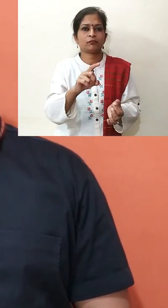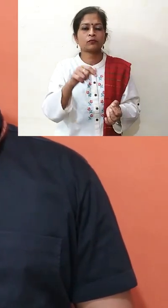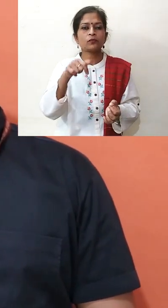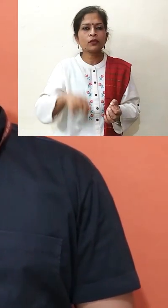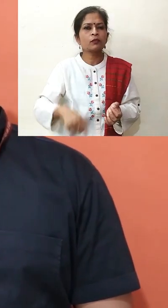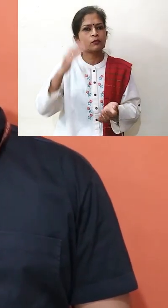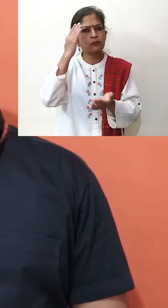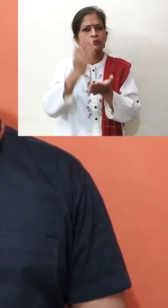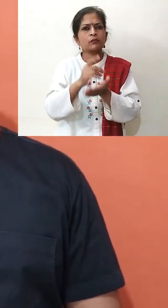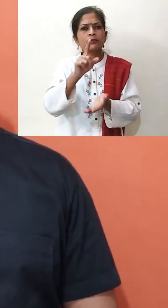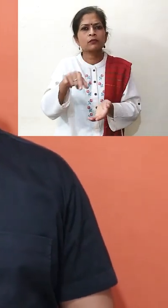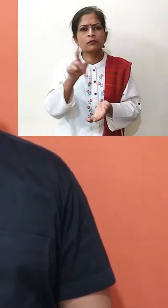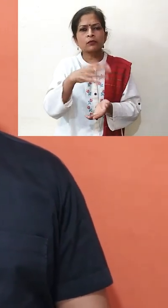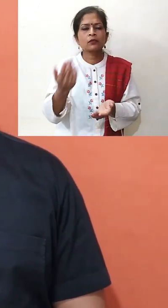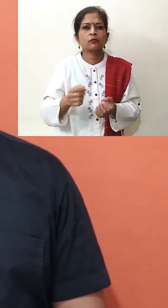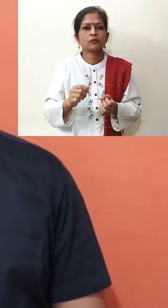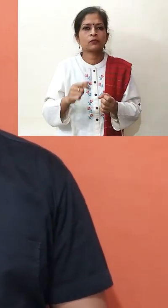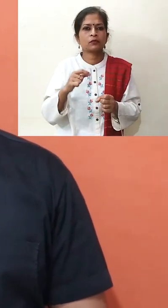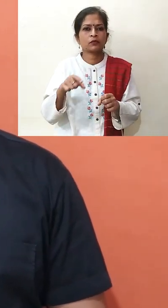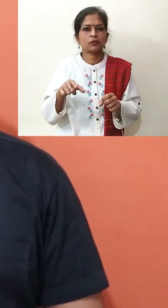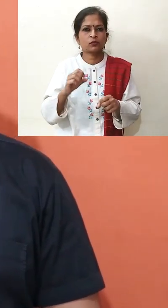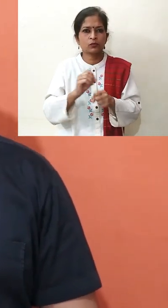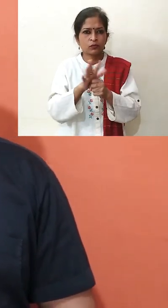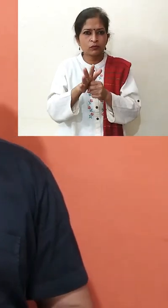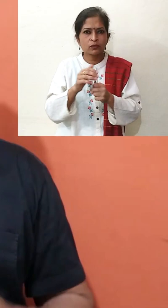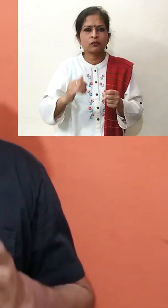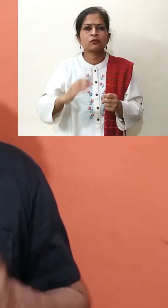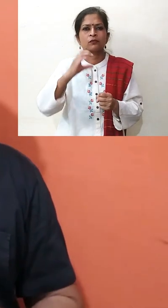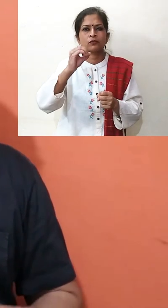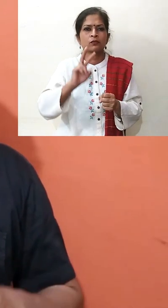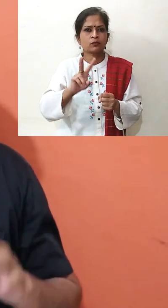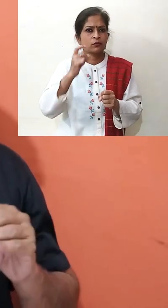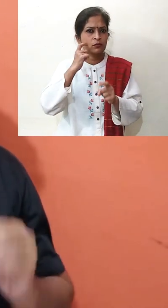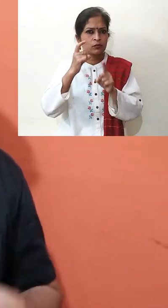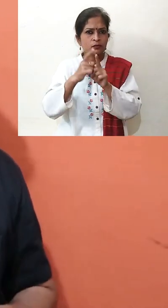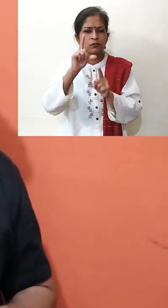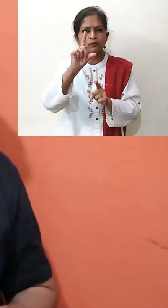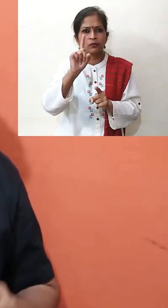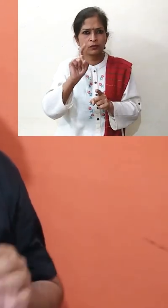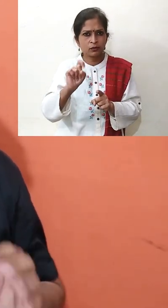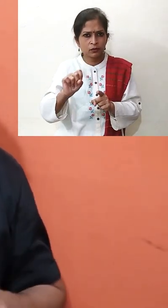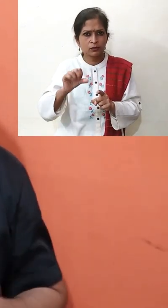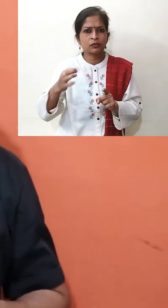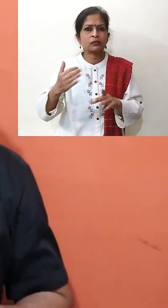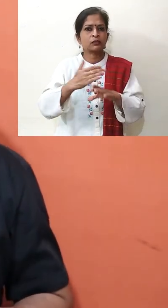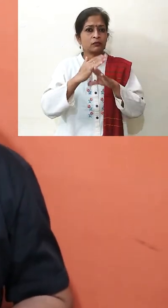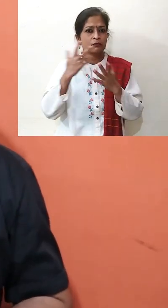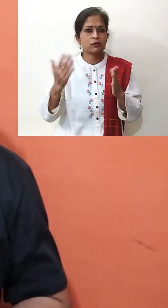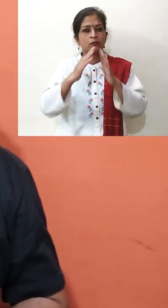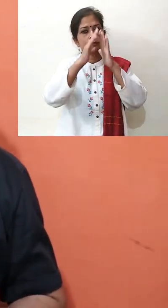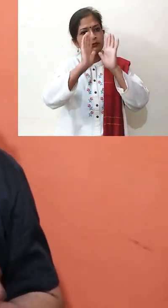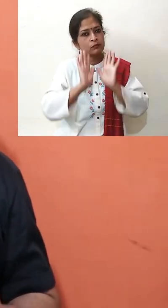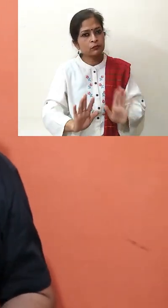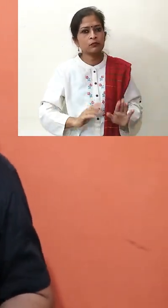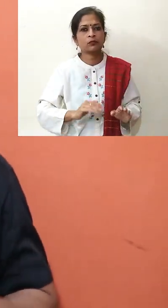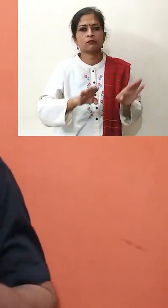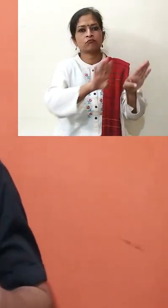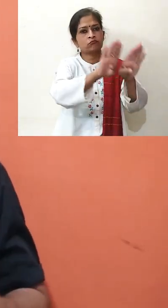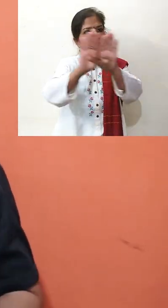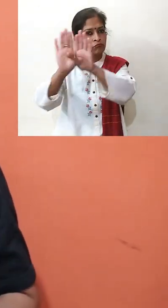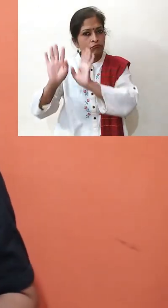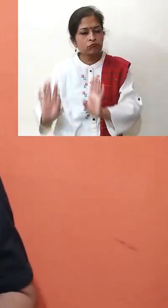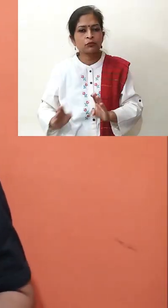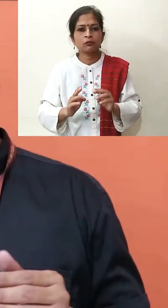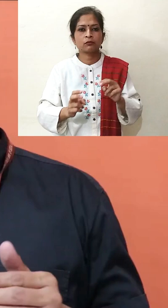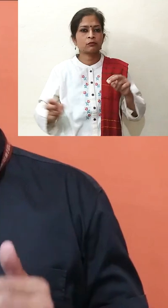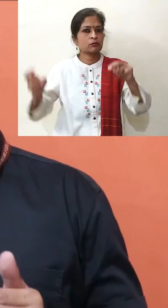coronavirus या COVID-19 के संक्रमन से बचने के लिए हमें अपने घरों में रहना चाहिए, खिड़की दरवाजे भी नहीं खोलने चाहिए, छातों पे नहीं जाना चाहिए,